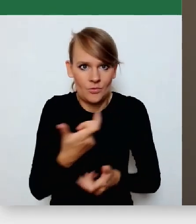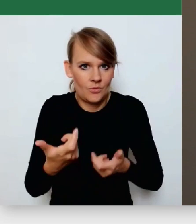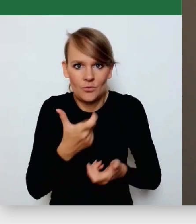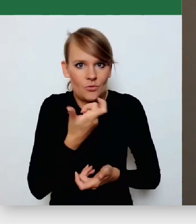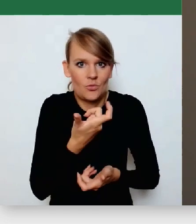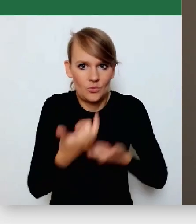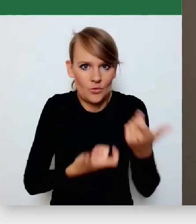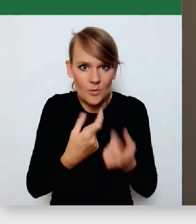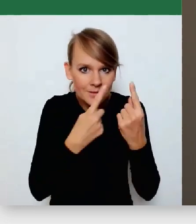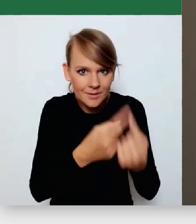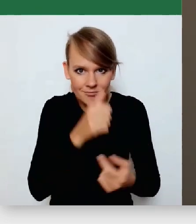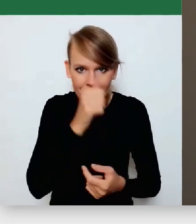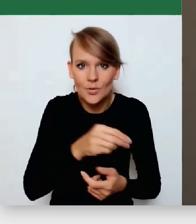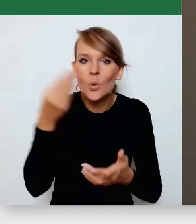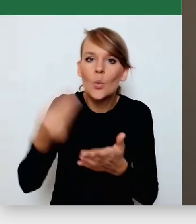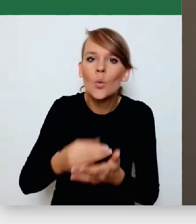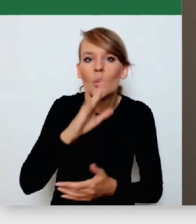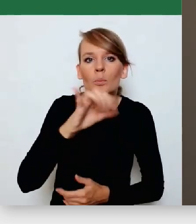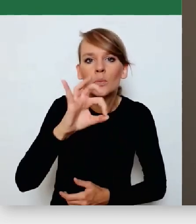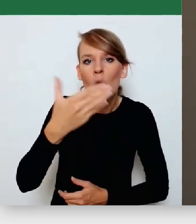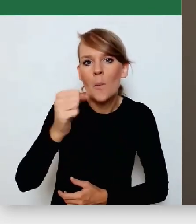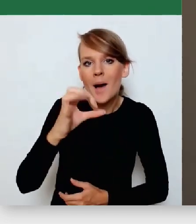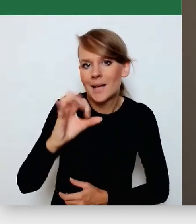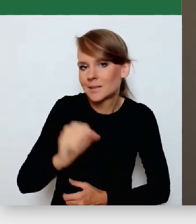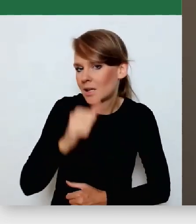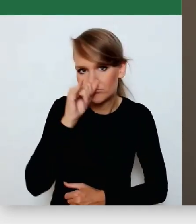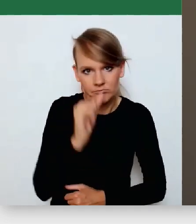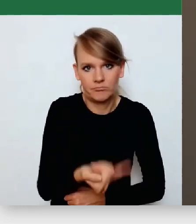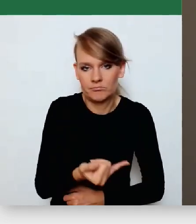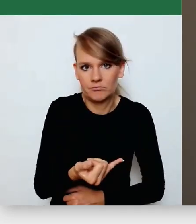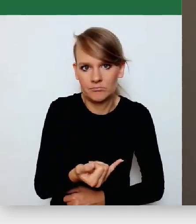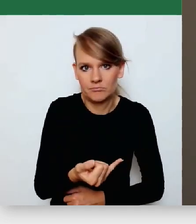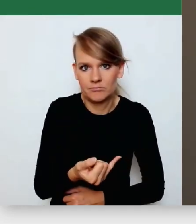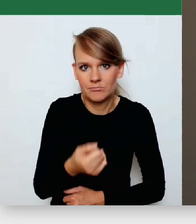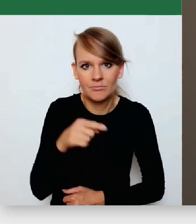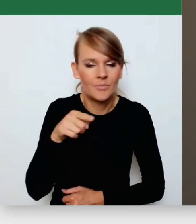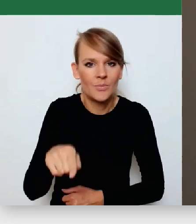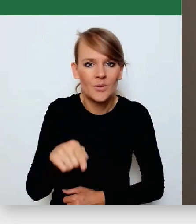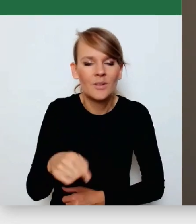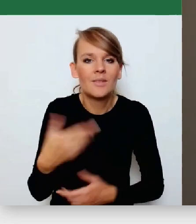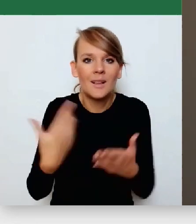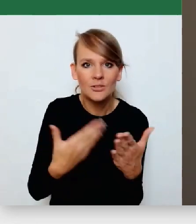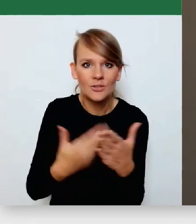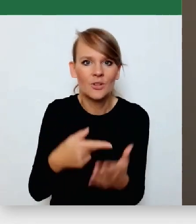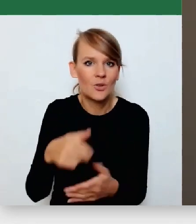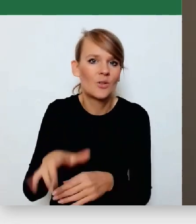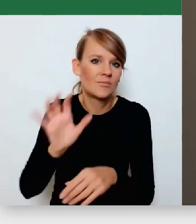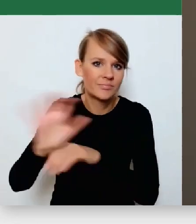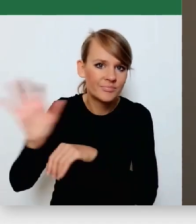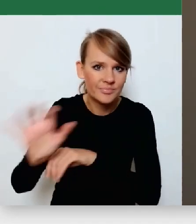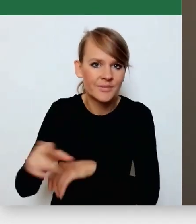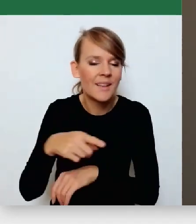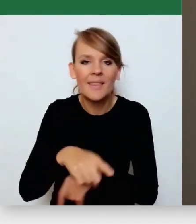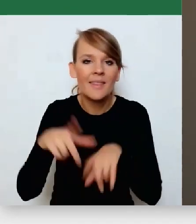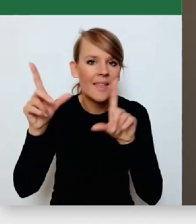Nie może kupić biomasy, bo biomasa wyjeżdża po prostu na potęgę z kraju. Najtańsze dzisiaj paliwo,